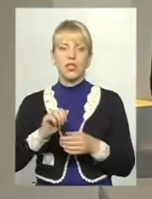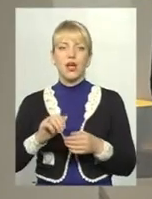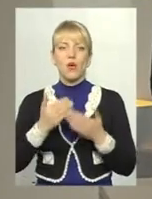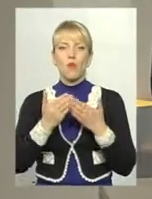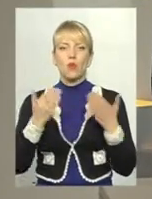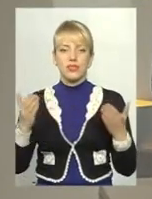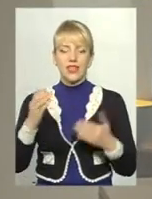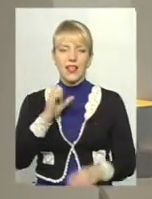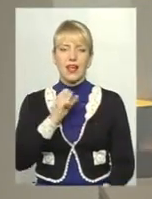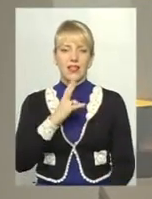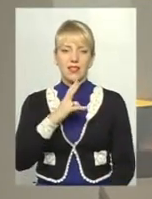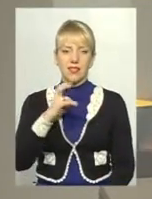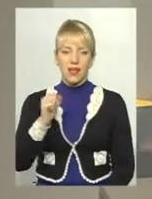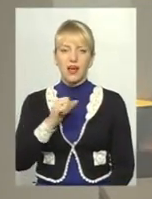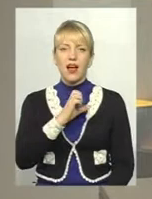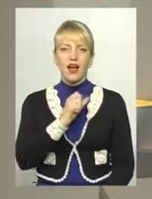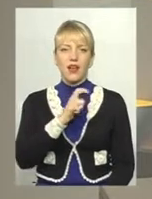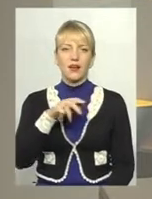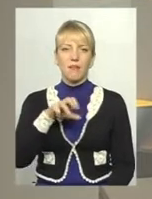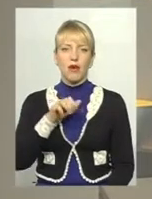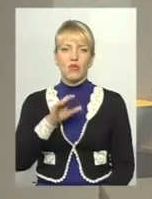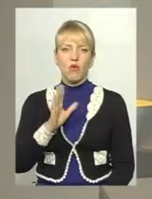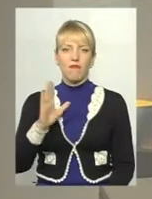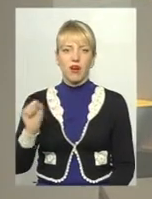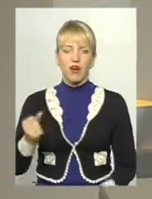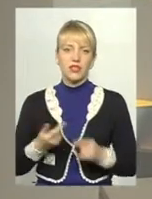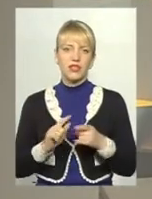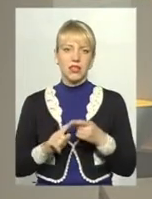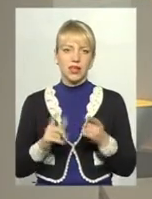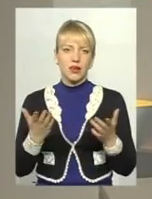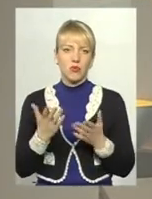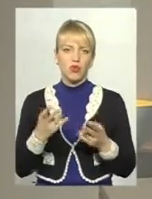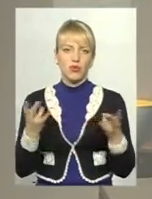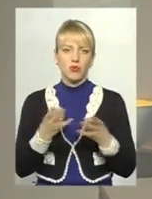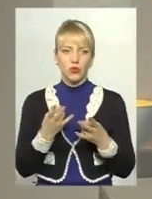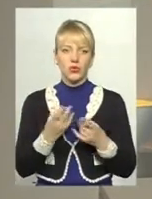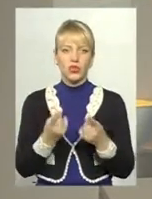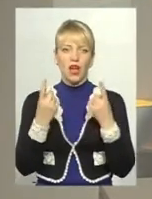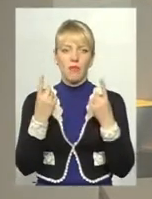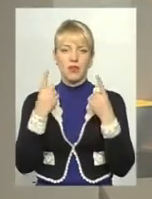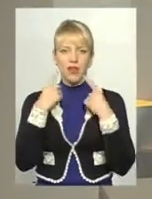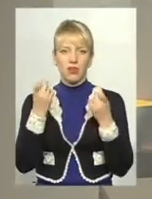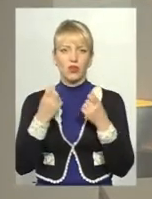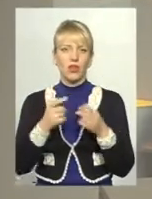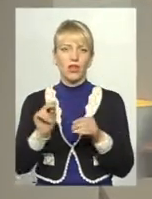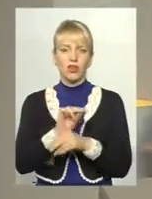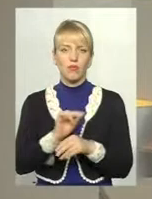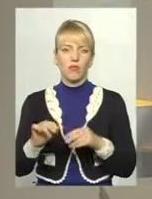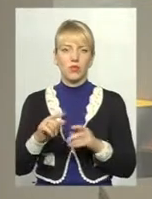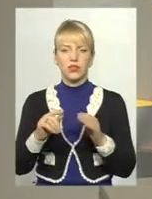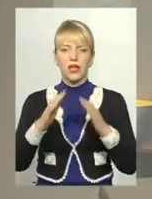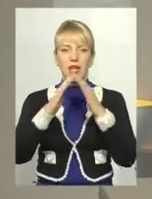Ахматовой, теж унікальне місце у нас, яке наразі теж потребує там і капітального ремонту, і перекриття